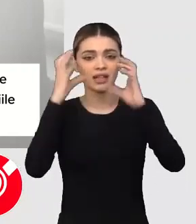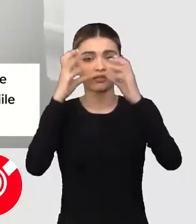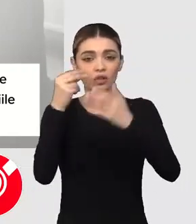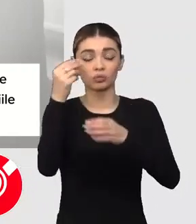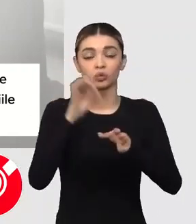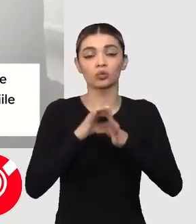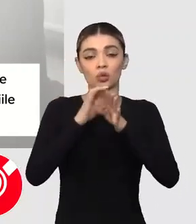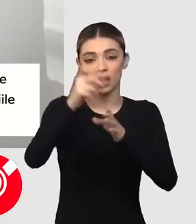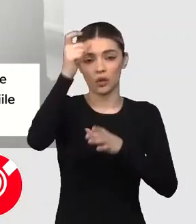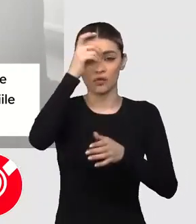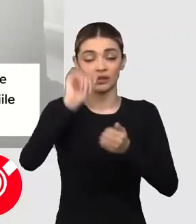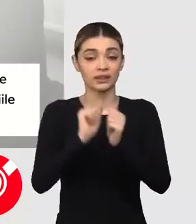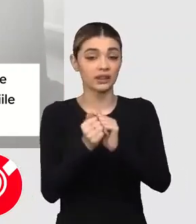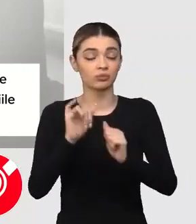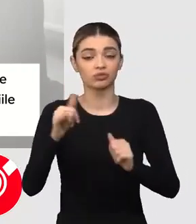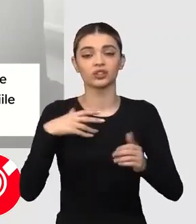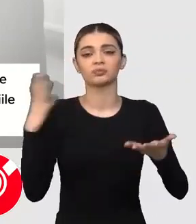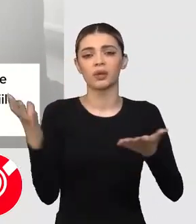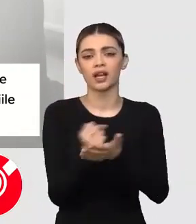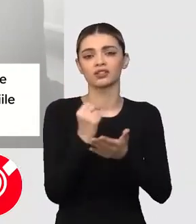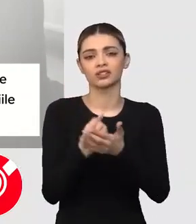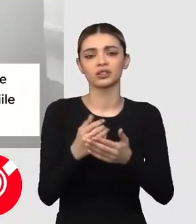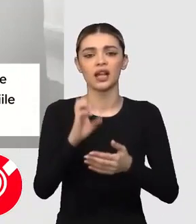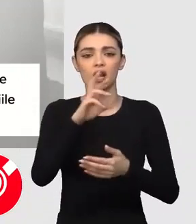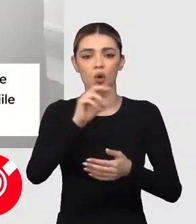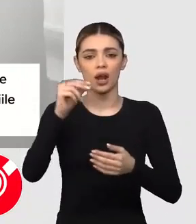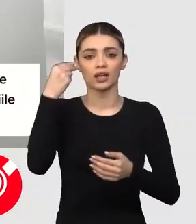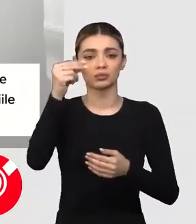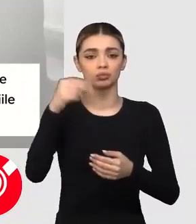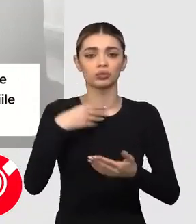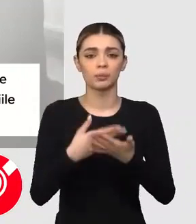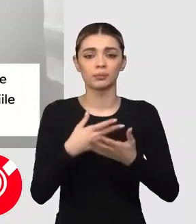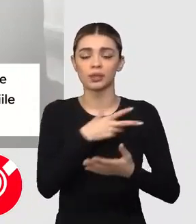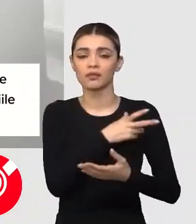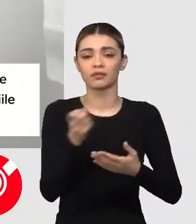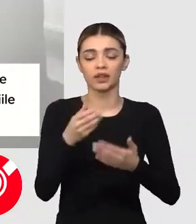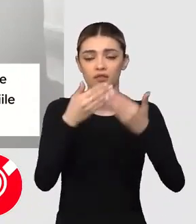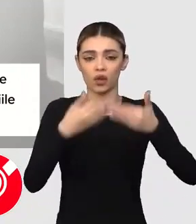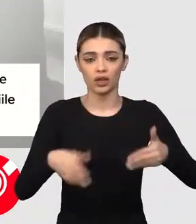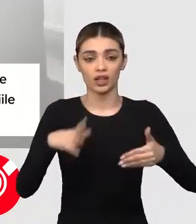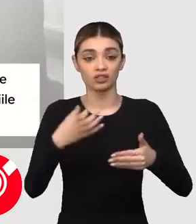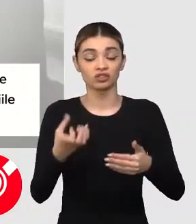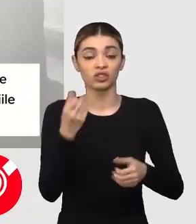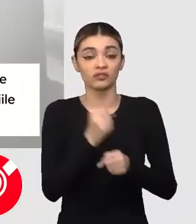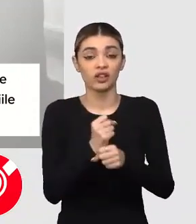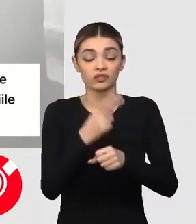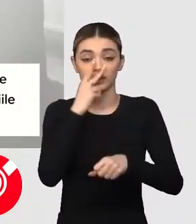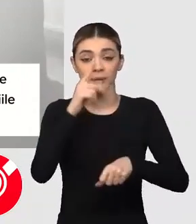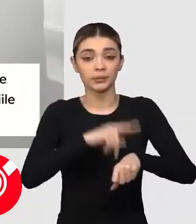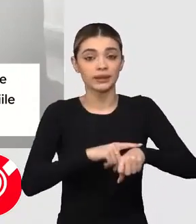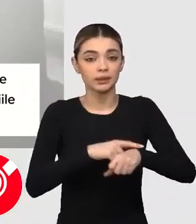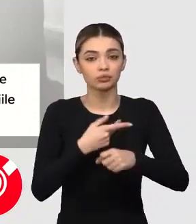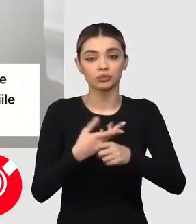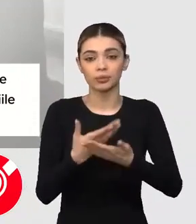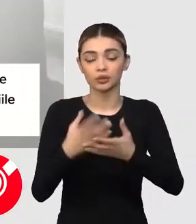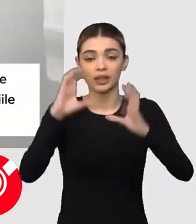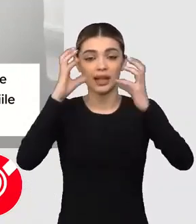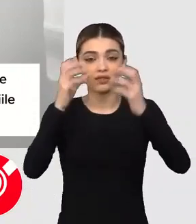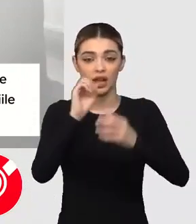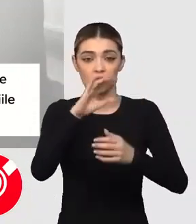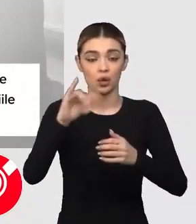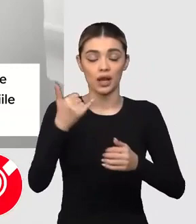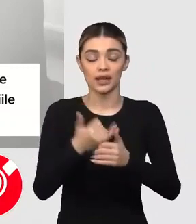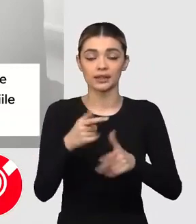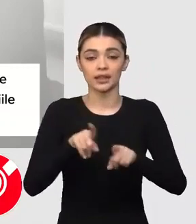controlate de guvern sau susținătorii lui Erdoğan, afirmă organizația Reporteri Fără Frontiere, ceea ce face ca timpul de antenă pentru